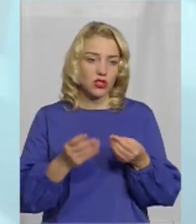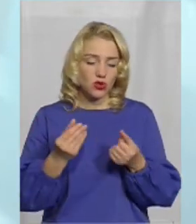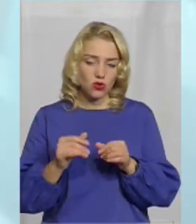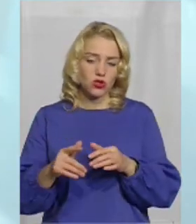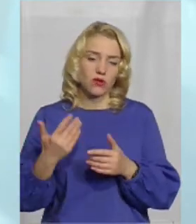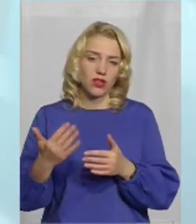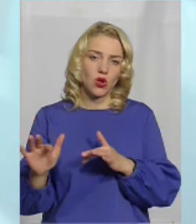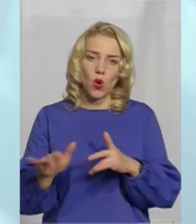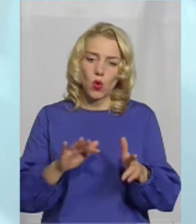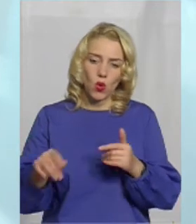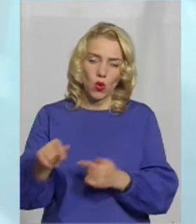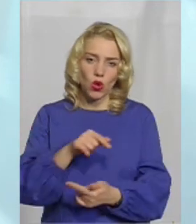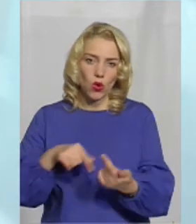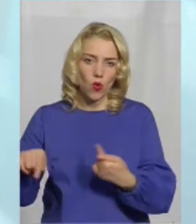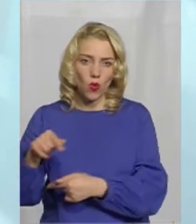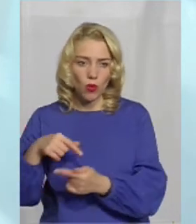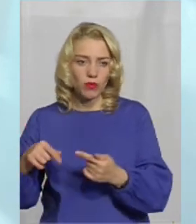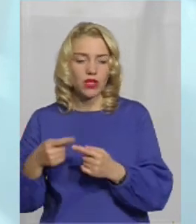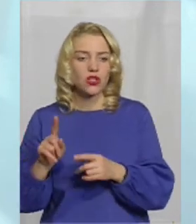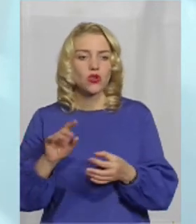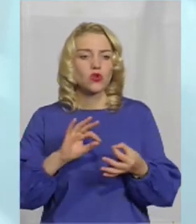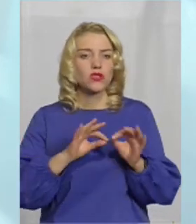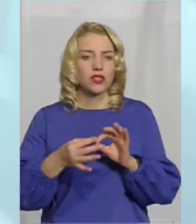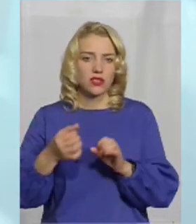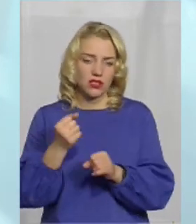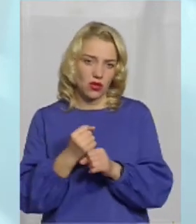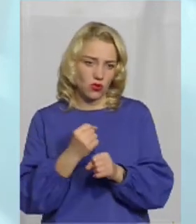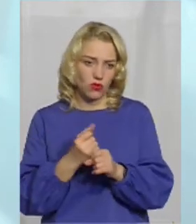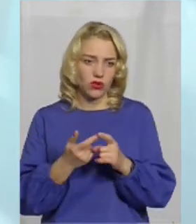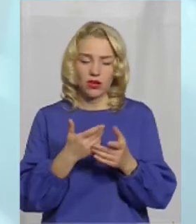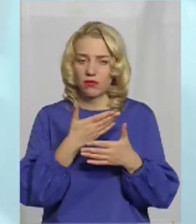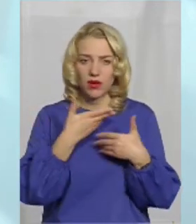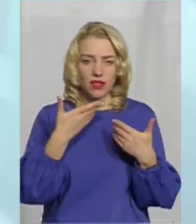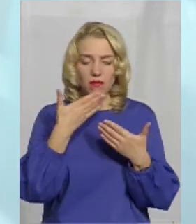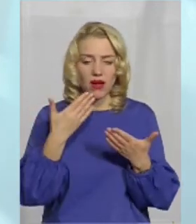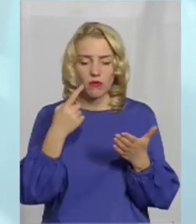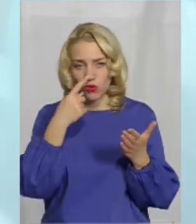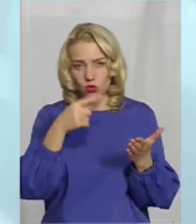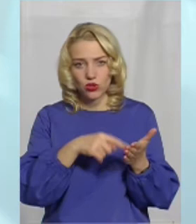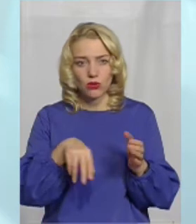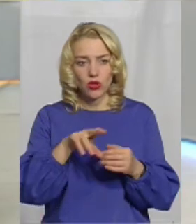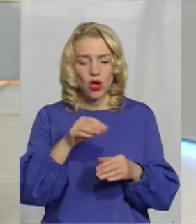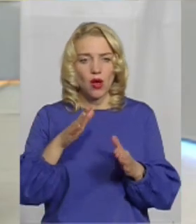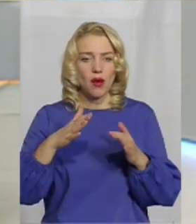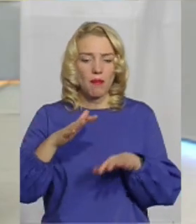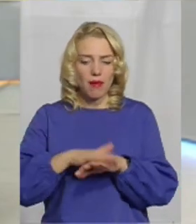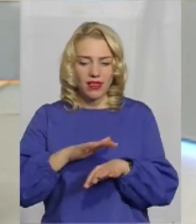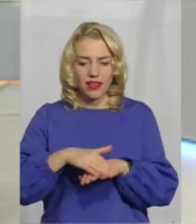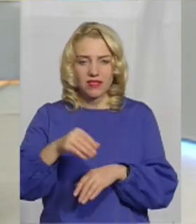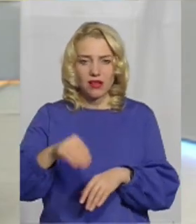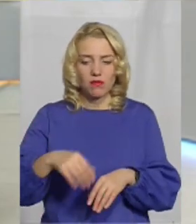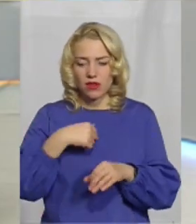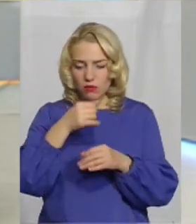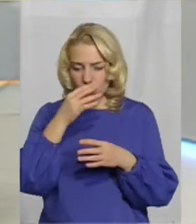рухом, обігом, тут нам ще чому складнюється робота тим, що ми ж не маємо доступу до банківських карток, ми не можемо просто